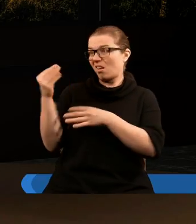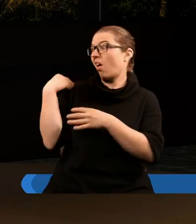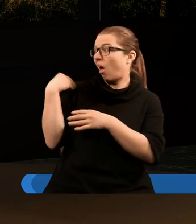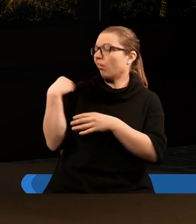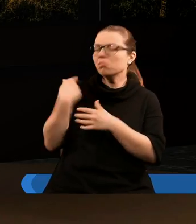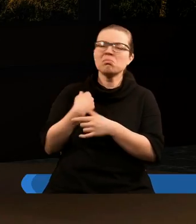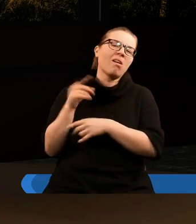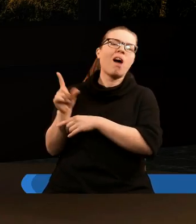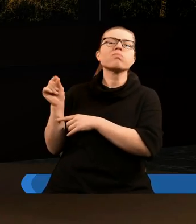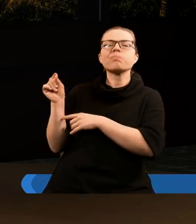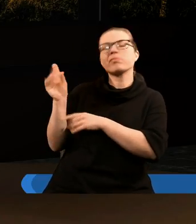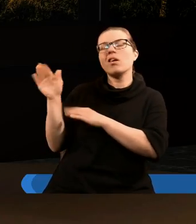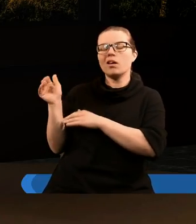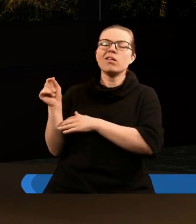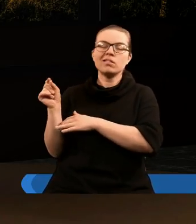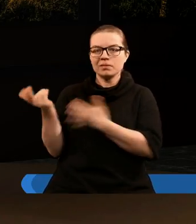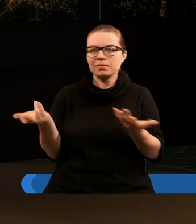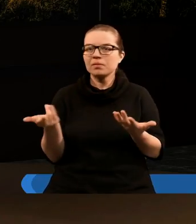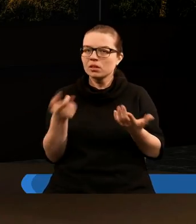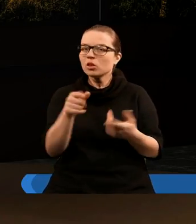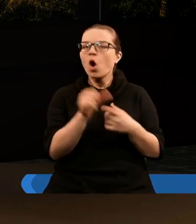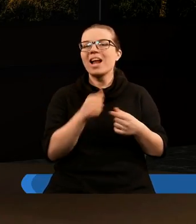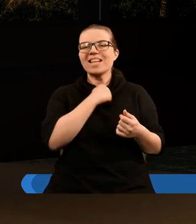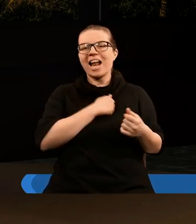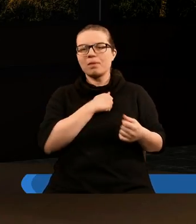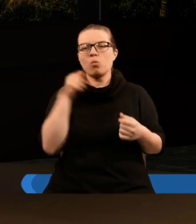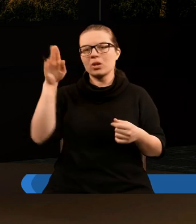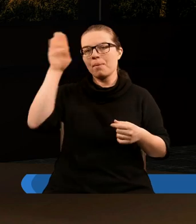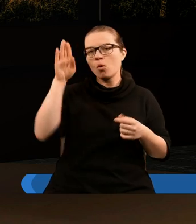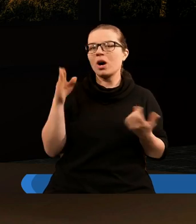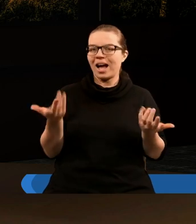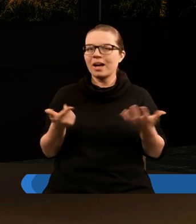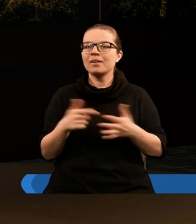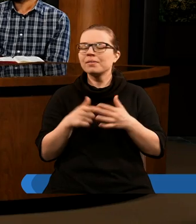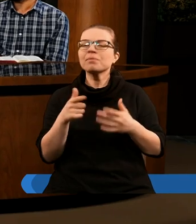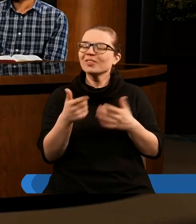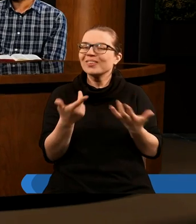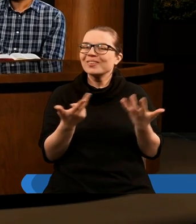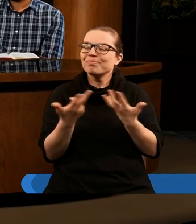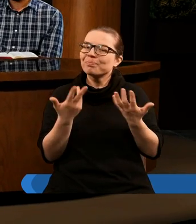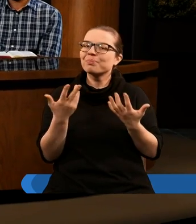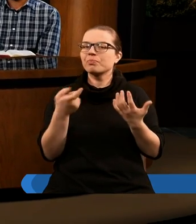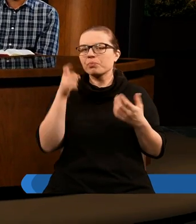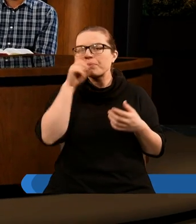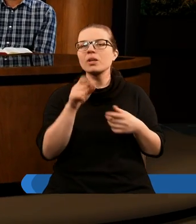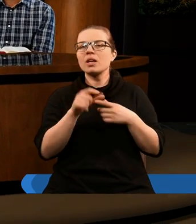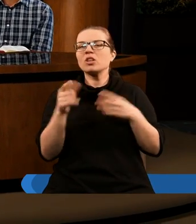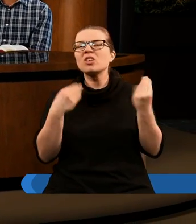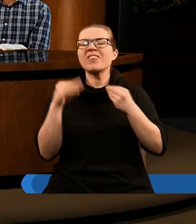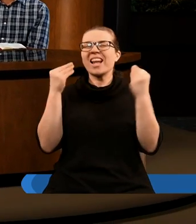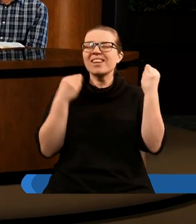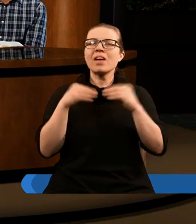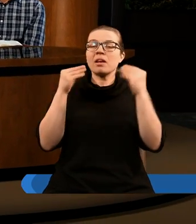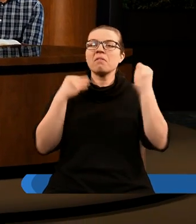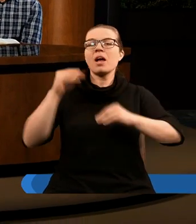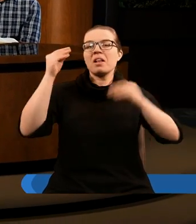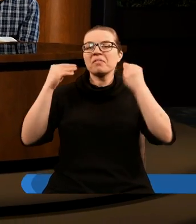I wtedy, kiedy je ignoruje, zaczyna popełniać różne błędy, co oczywiście wywołuje smutek Boży. Kiedy tego robi coraz więcej, coraz